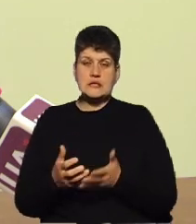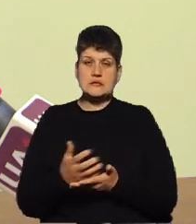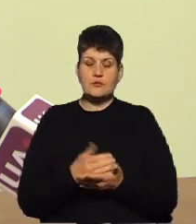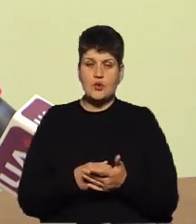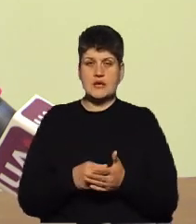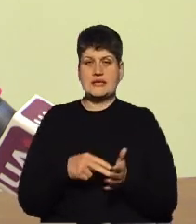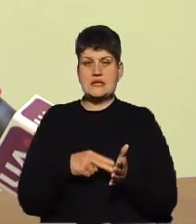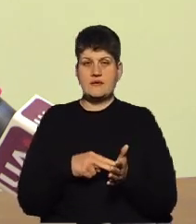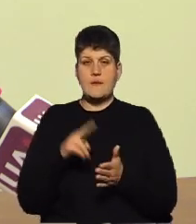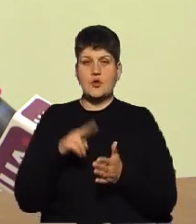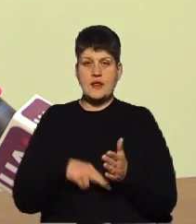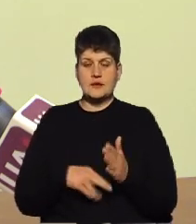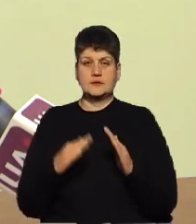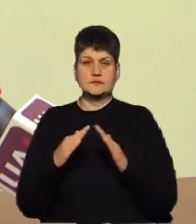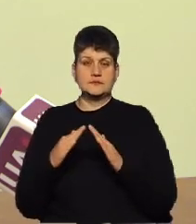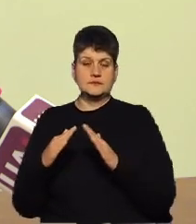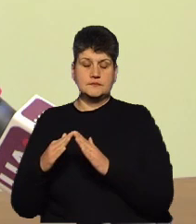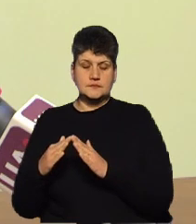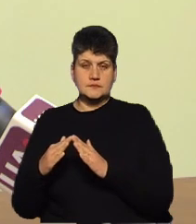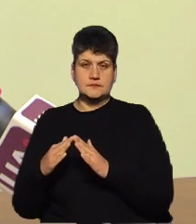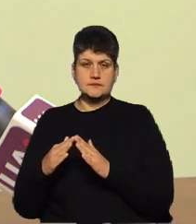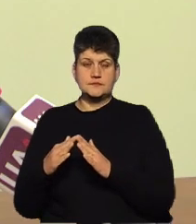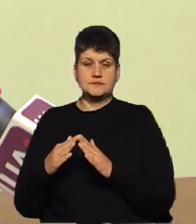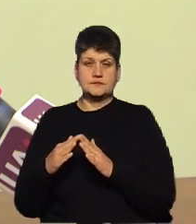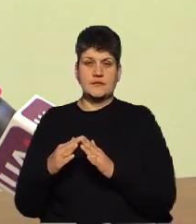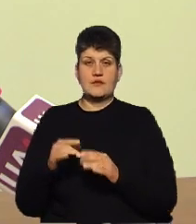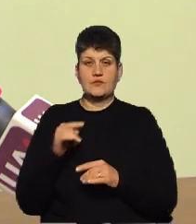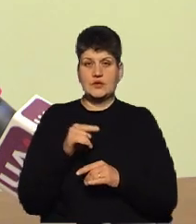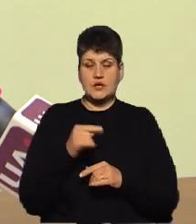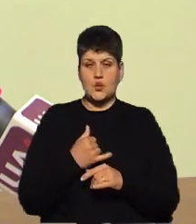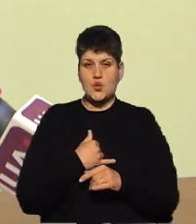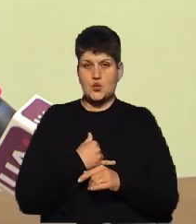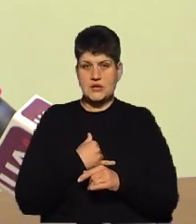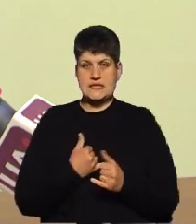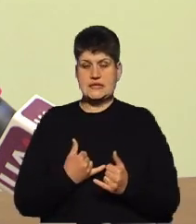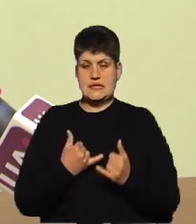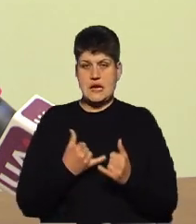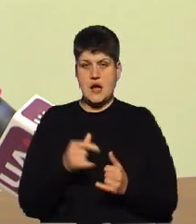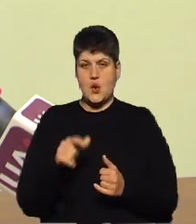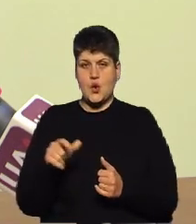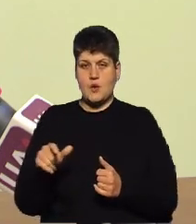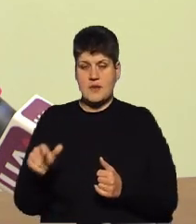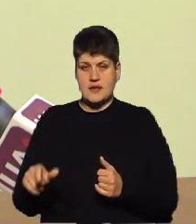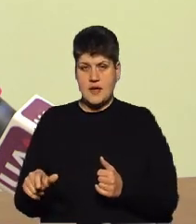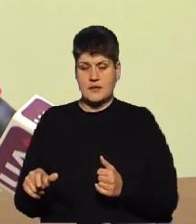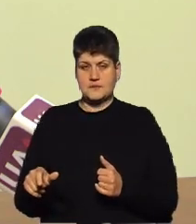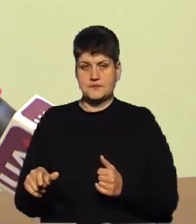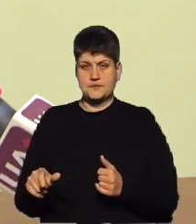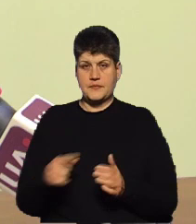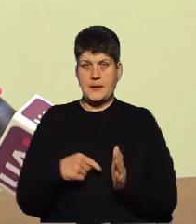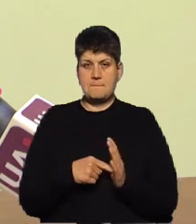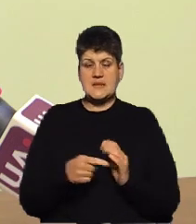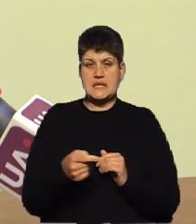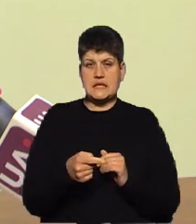нерухоме майно відміна від земельного податку. І вони у нас для громадян, мешканців міста Тернополя